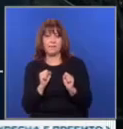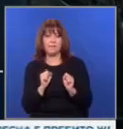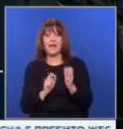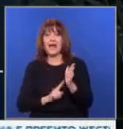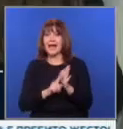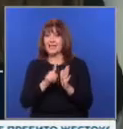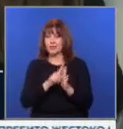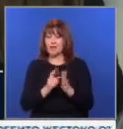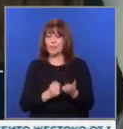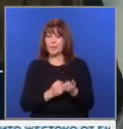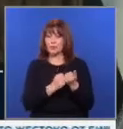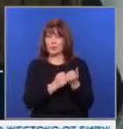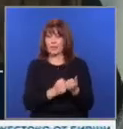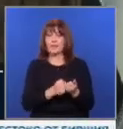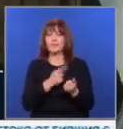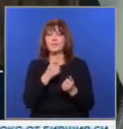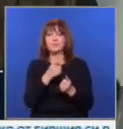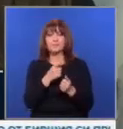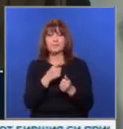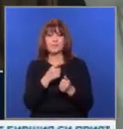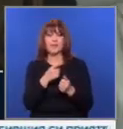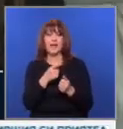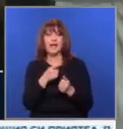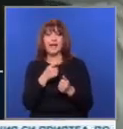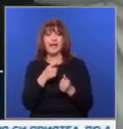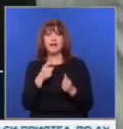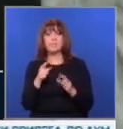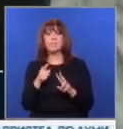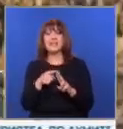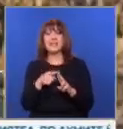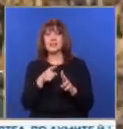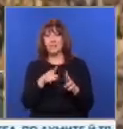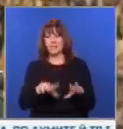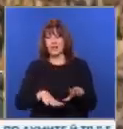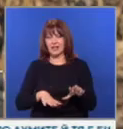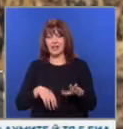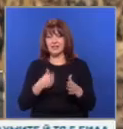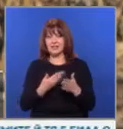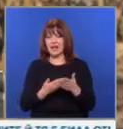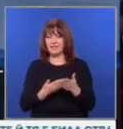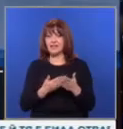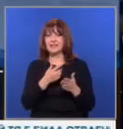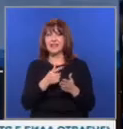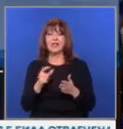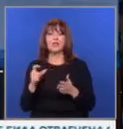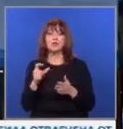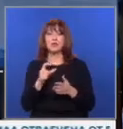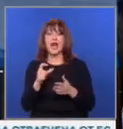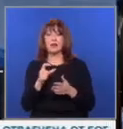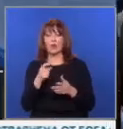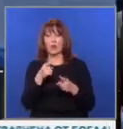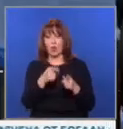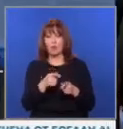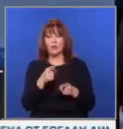Резултатите в подкрепения от Русия, източен сепаратистски регион Приднестровия дават преднина на проруския кандидат Александър Стояногло на